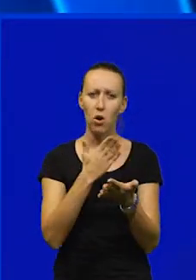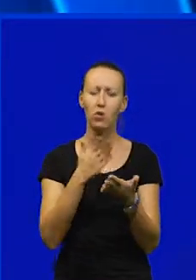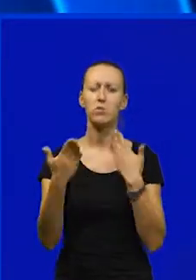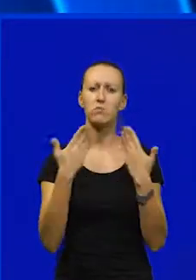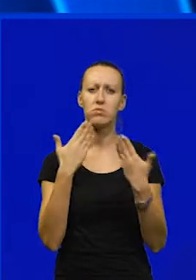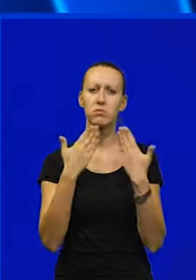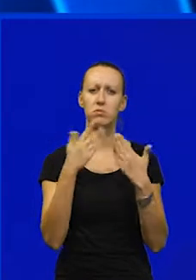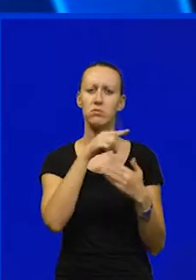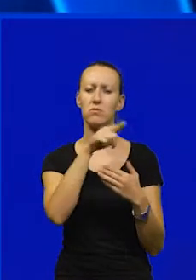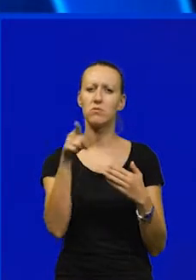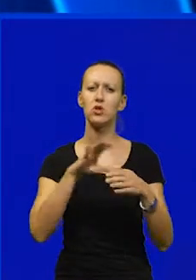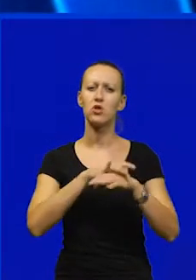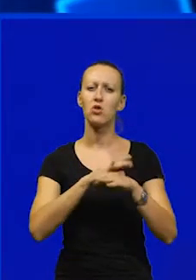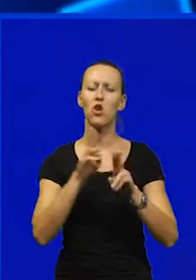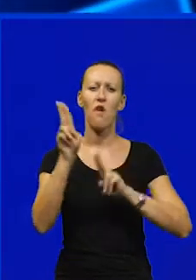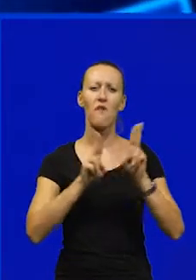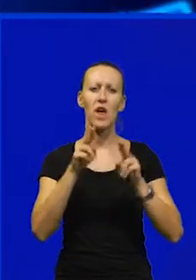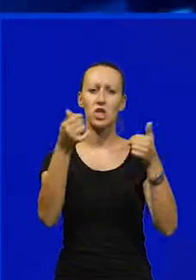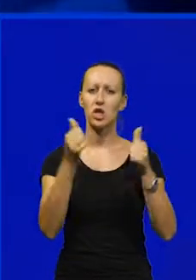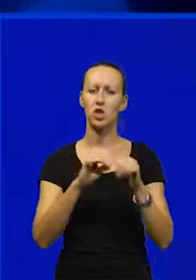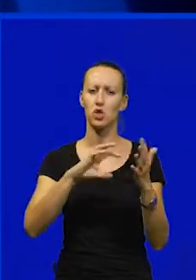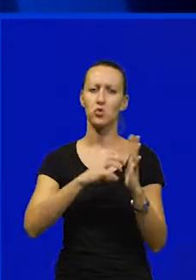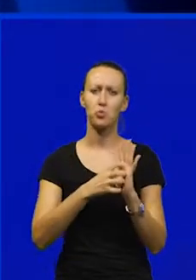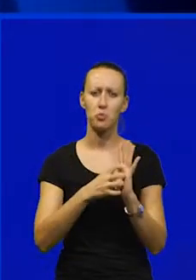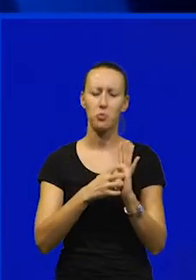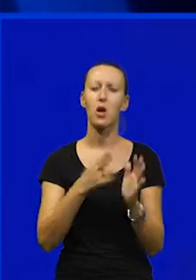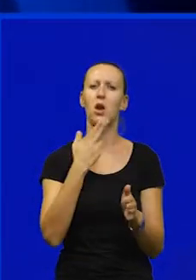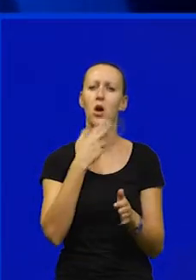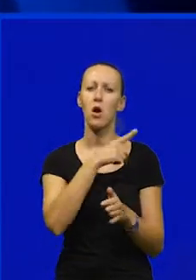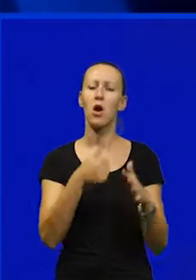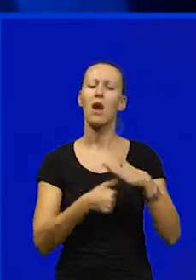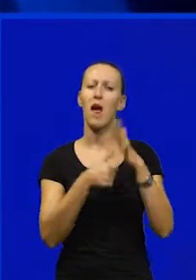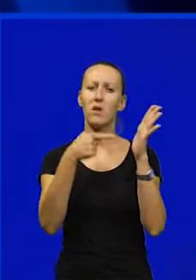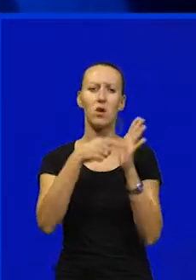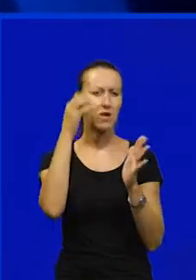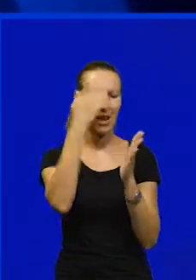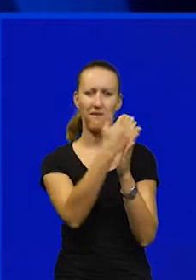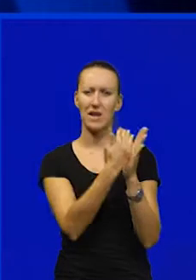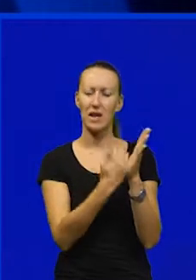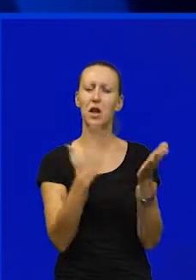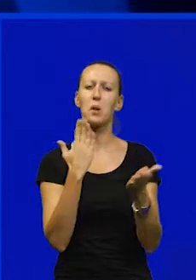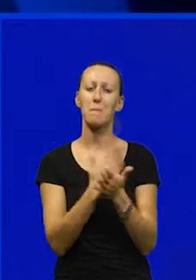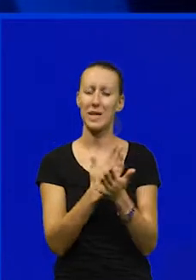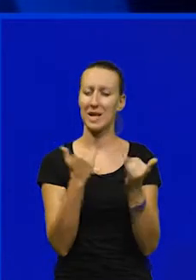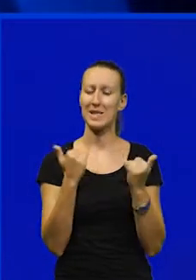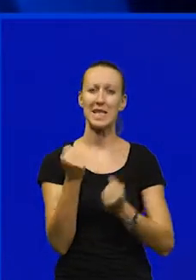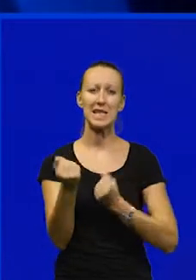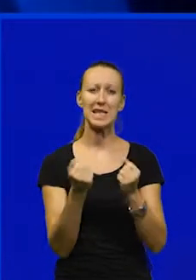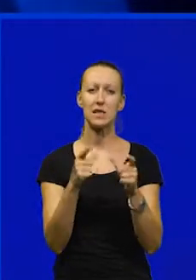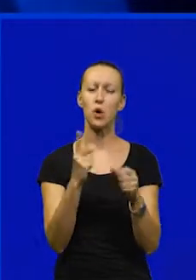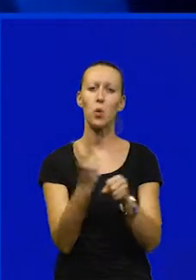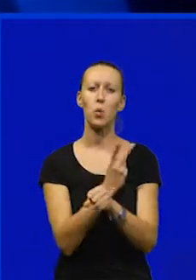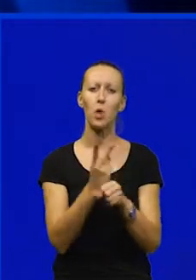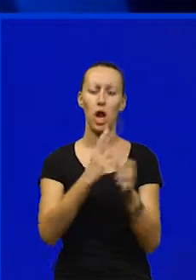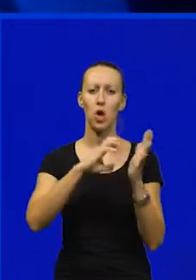sjednicom Gospodarsko-socijalnog viječa Istarske županije na kojoj je glavna točka dnevnoga reda bila aktualna kriza u